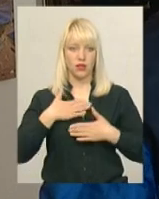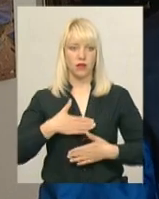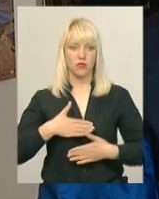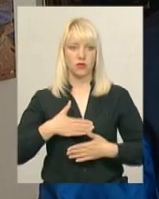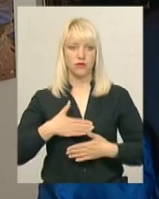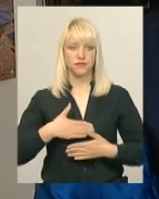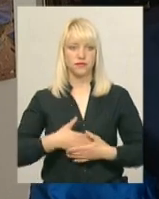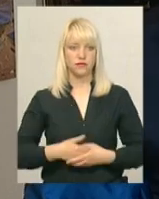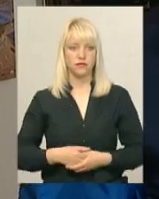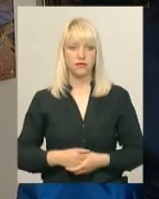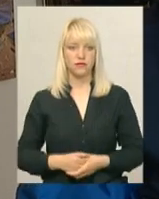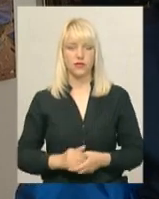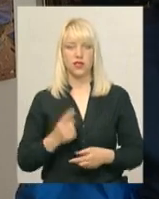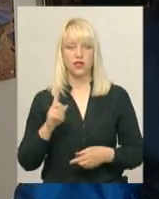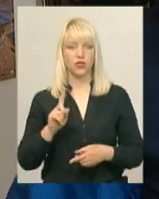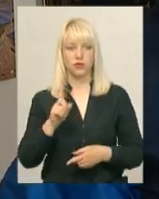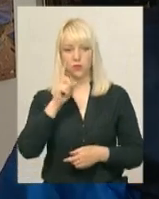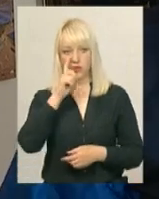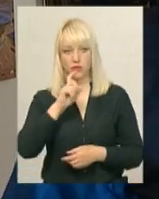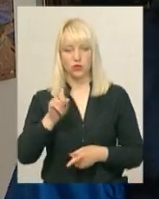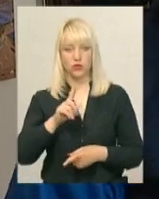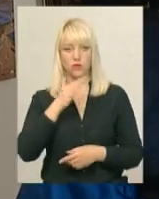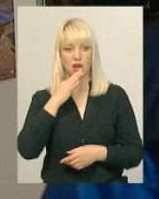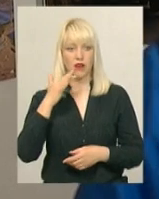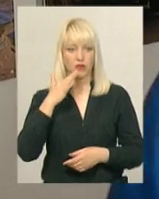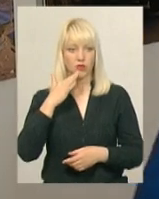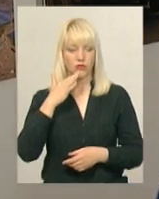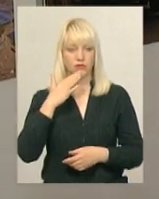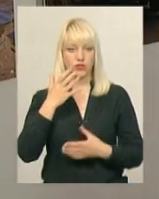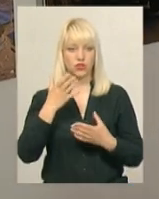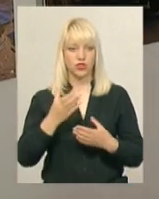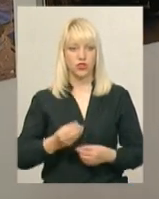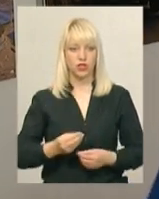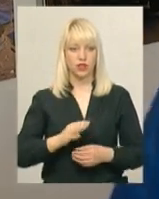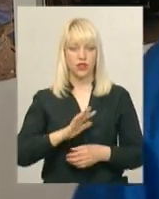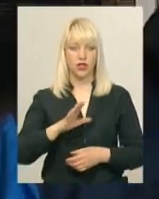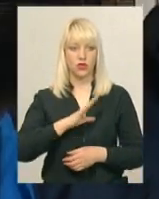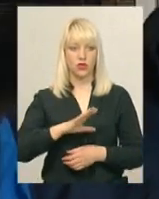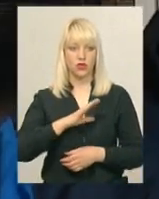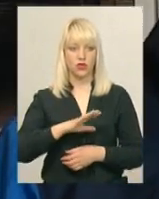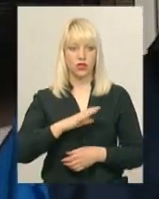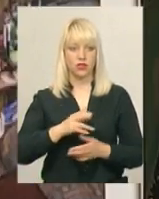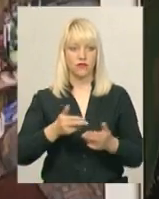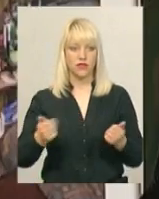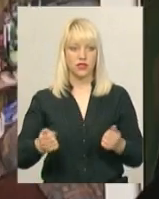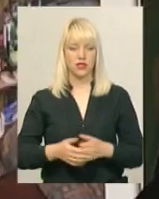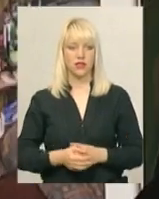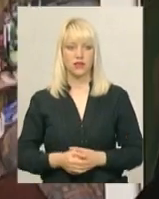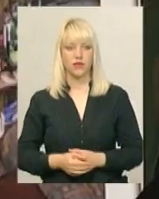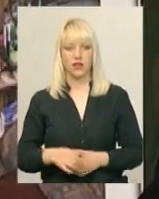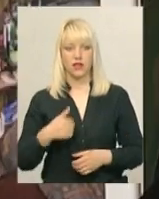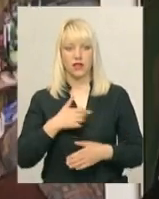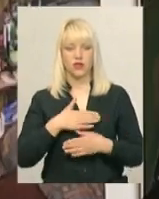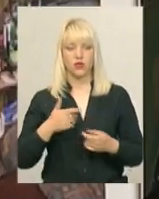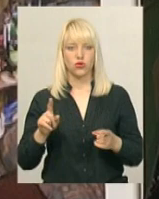єдине, що погано, що багато ще не дочекалося визнання. Я не хочу, щоб